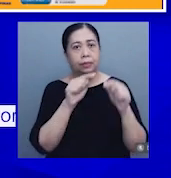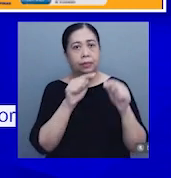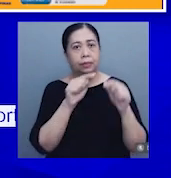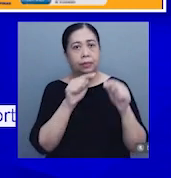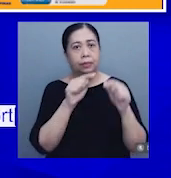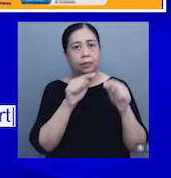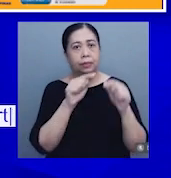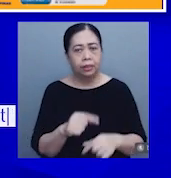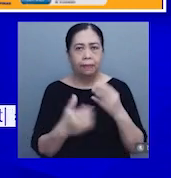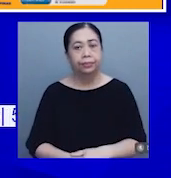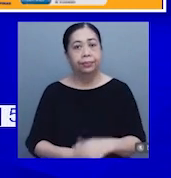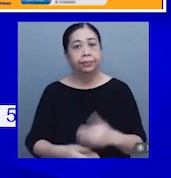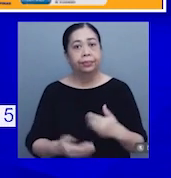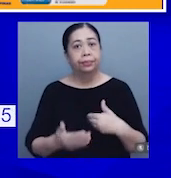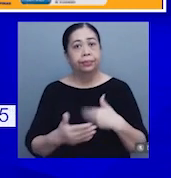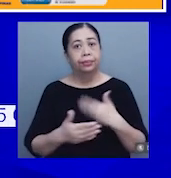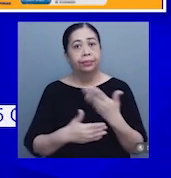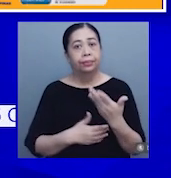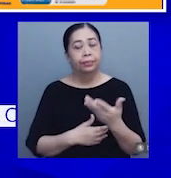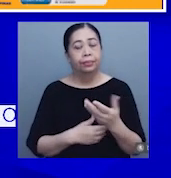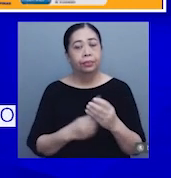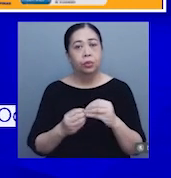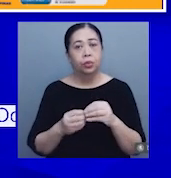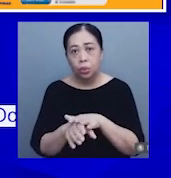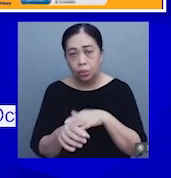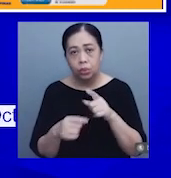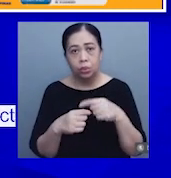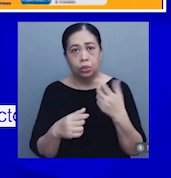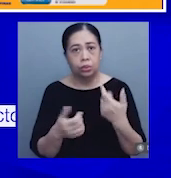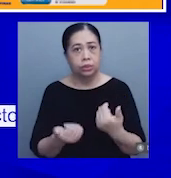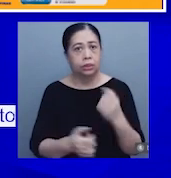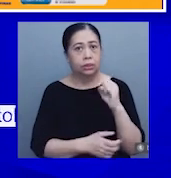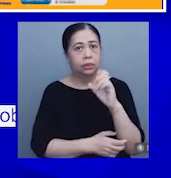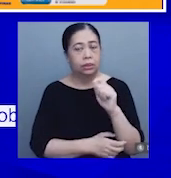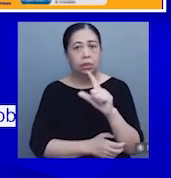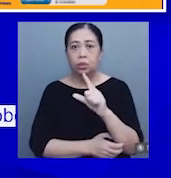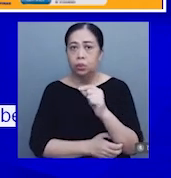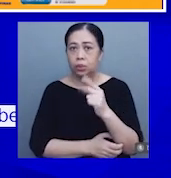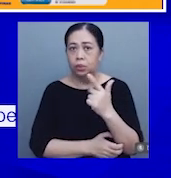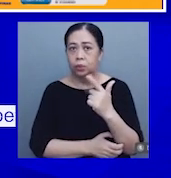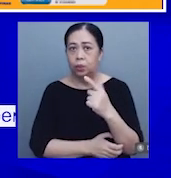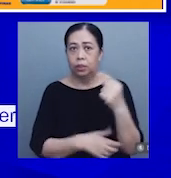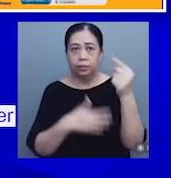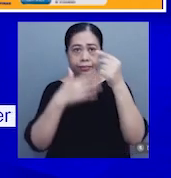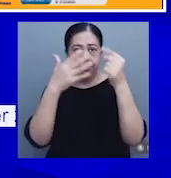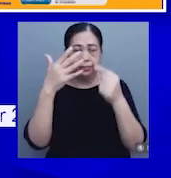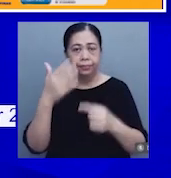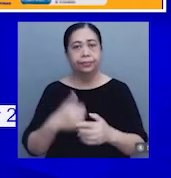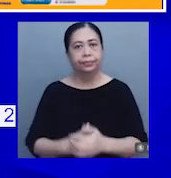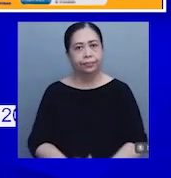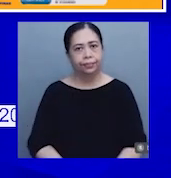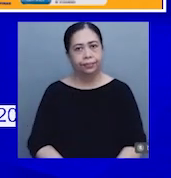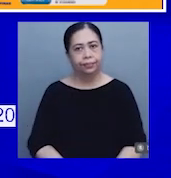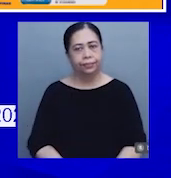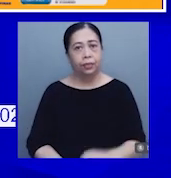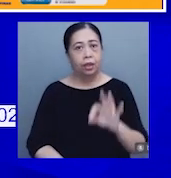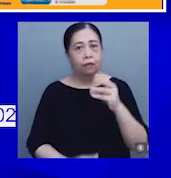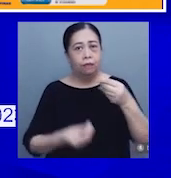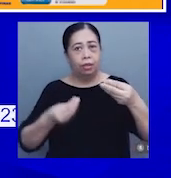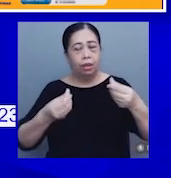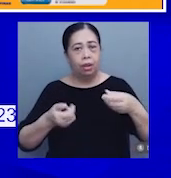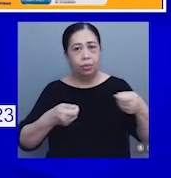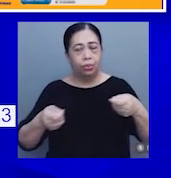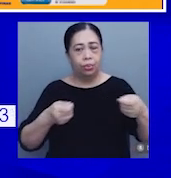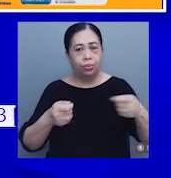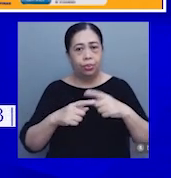Nagpakita naman ng mas mabagal na pagtaas ng presyo nitong September 2023 ang mga sumusunod. Flour, bread, and